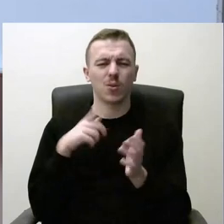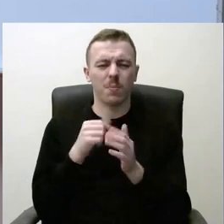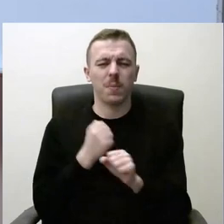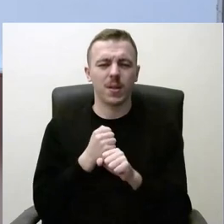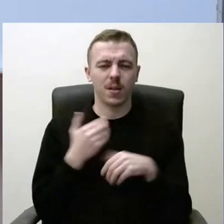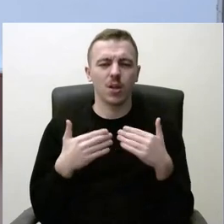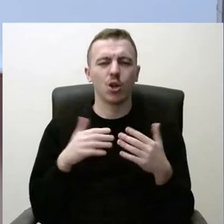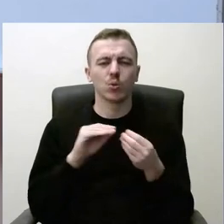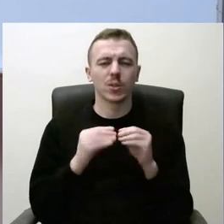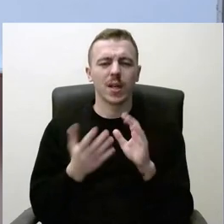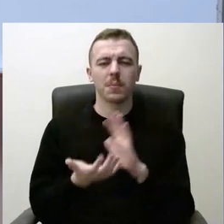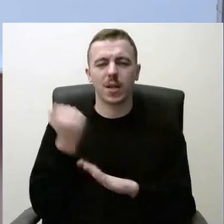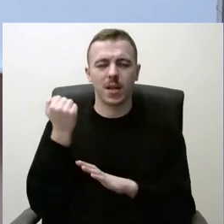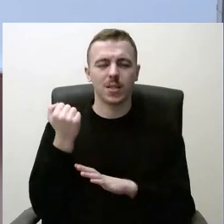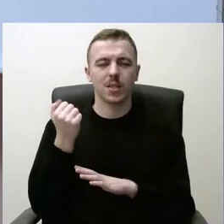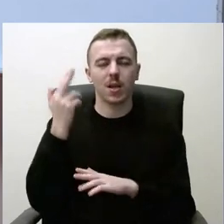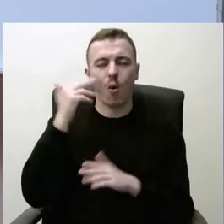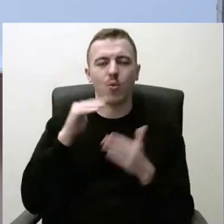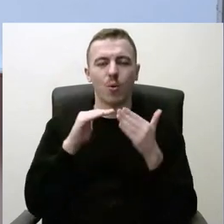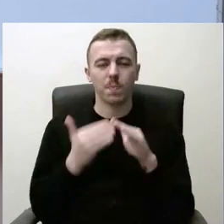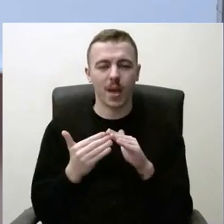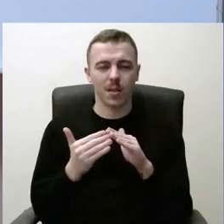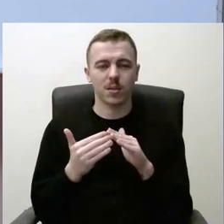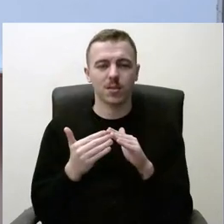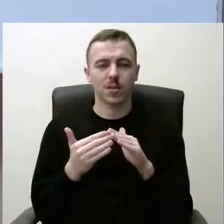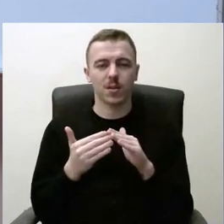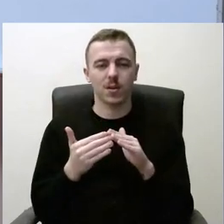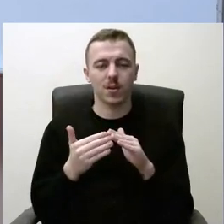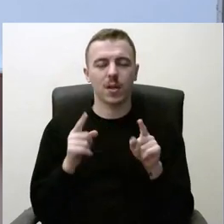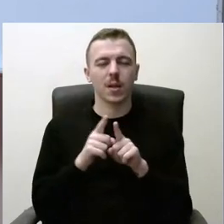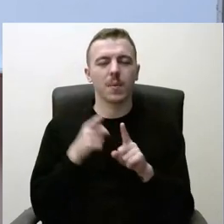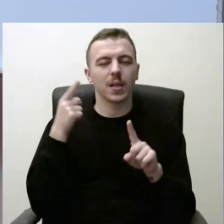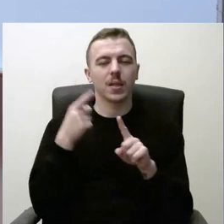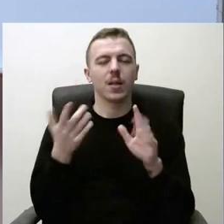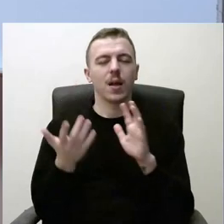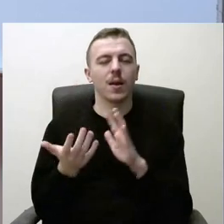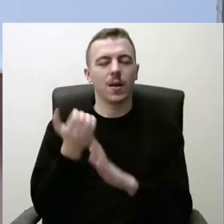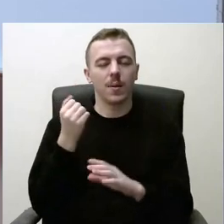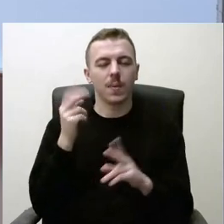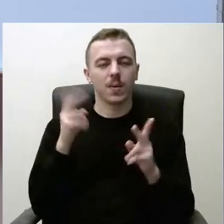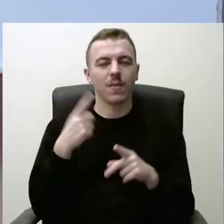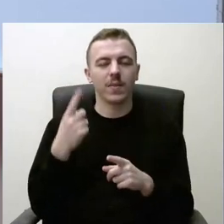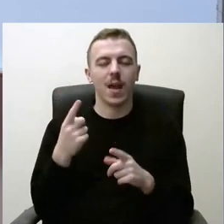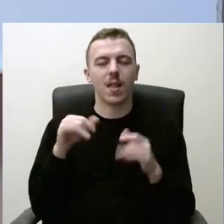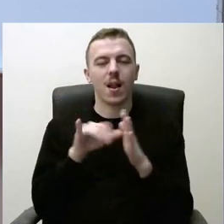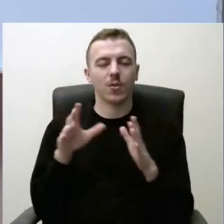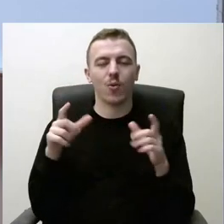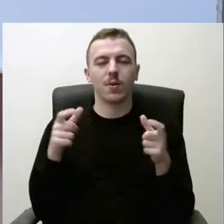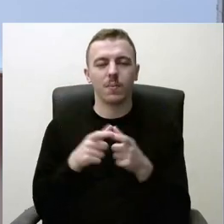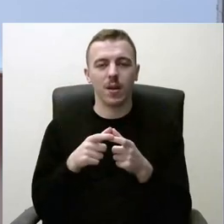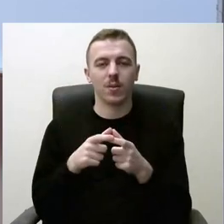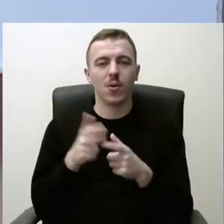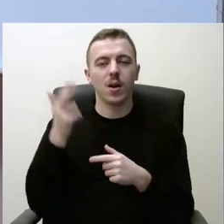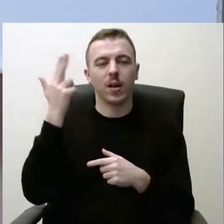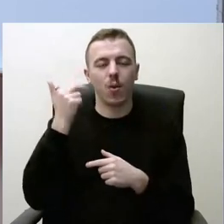susitarimą rasti su Kauno miestu. ir siekti būtent vieno elektroninio bilieto ir Kauno